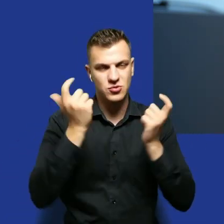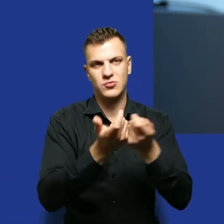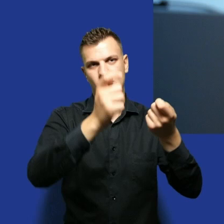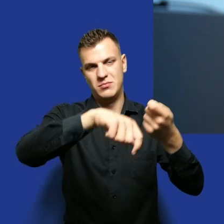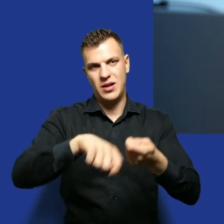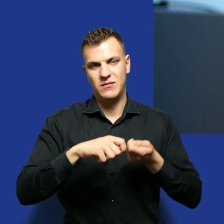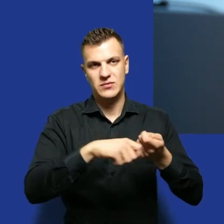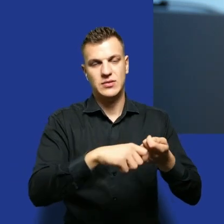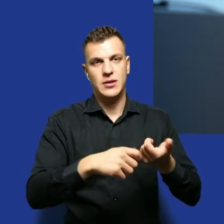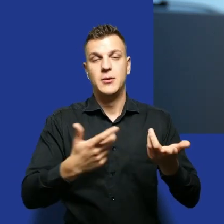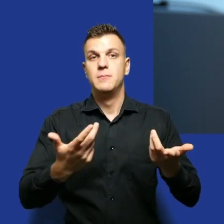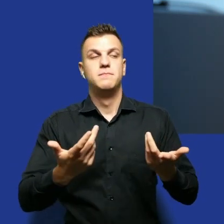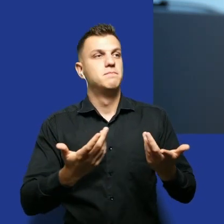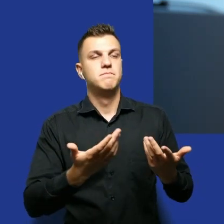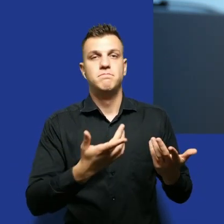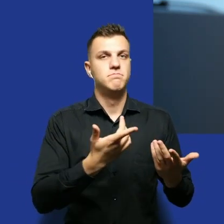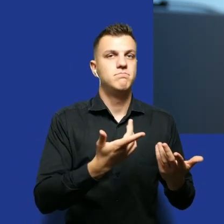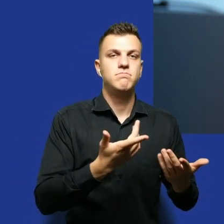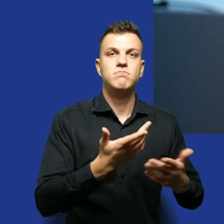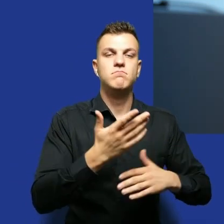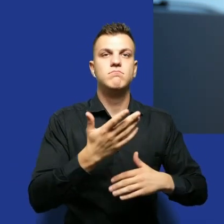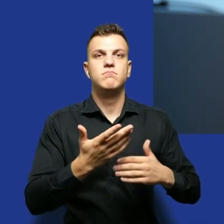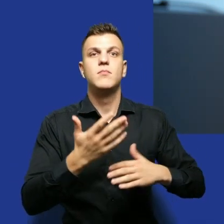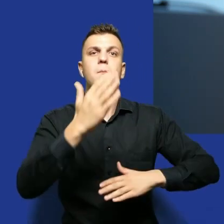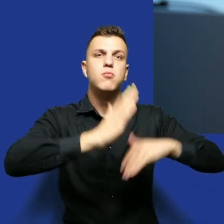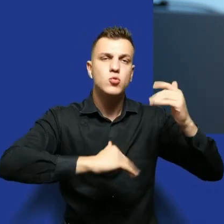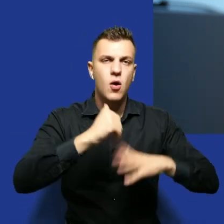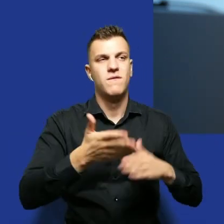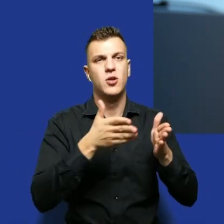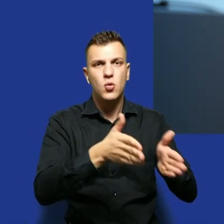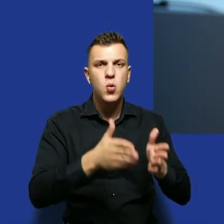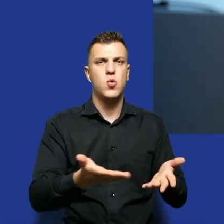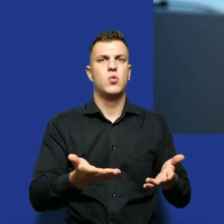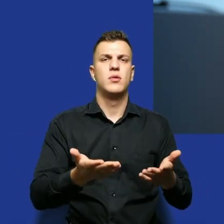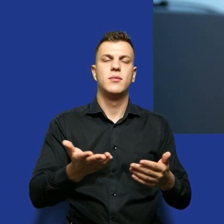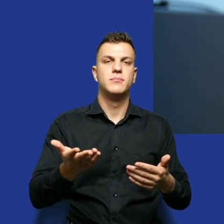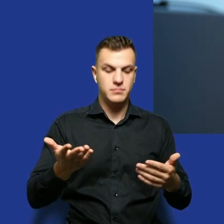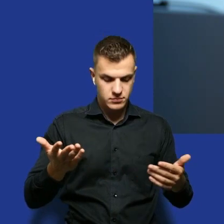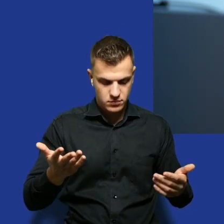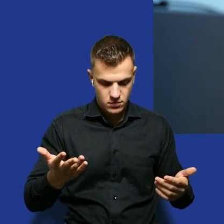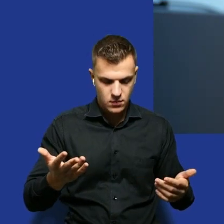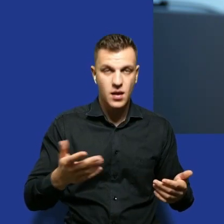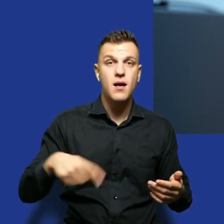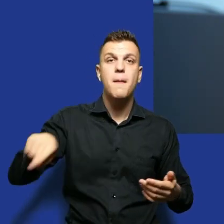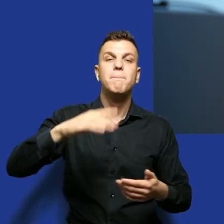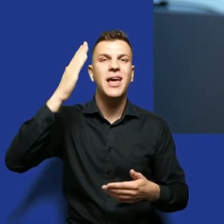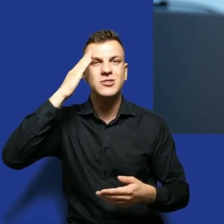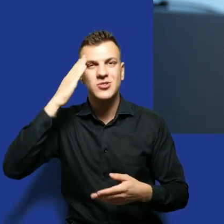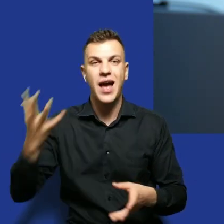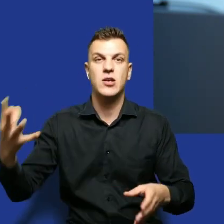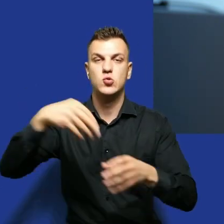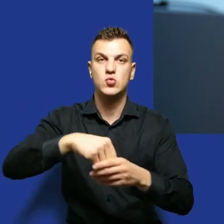Partycypacji, dróg, budowy, tego jak mieszkańcy są włączani w różne procesy.